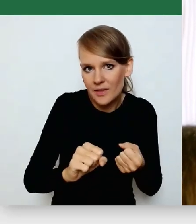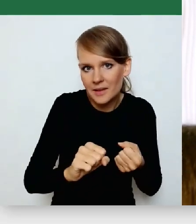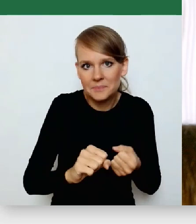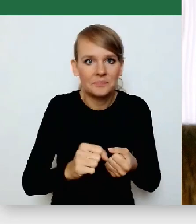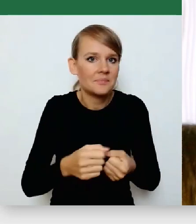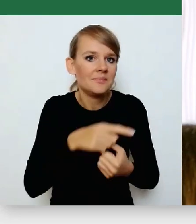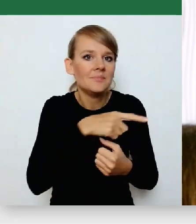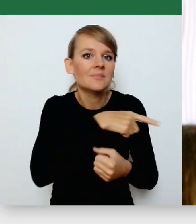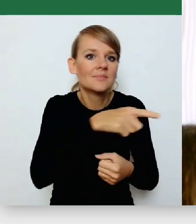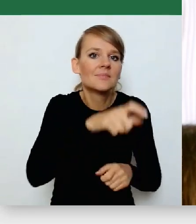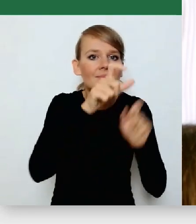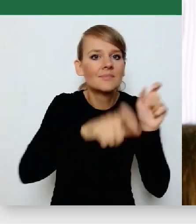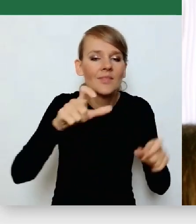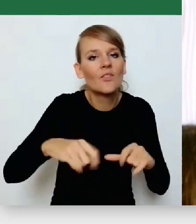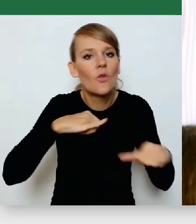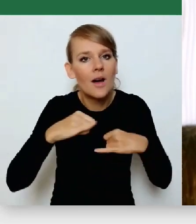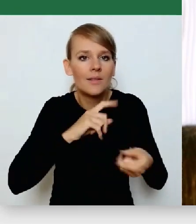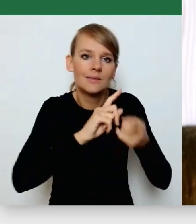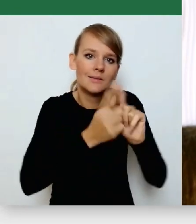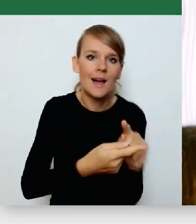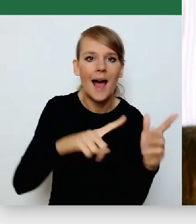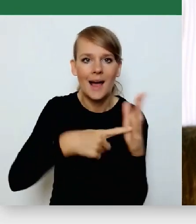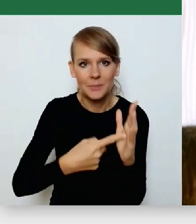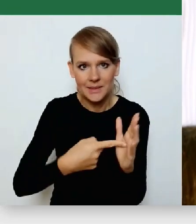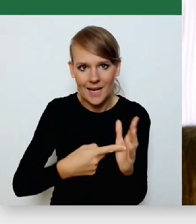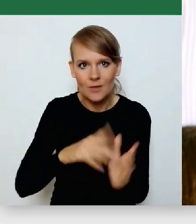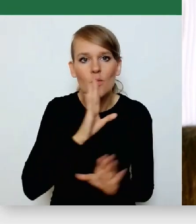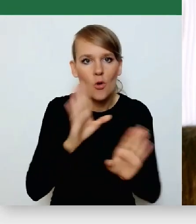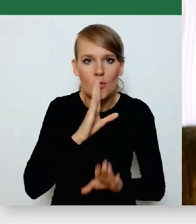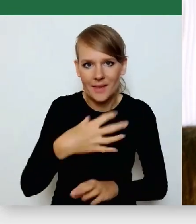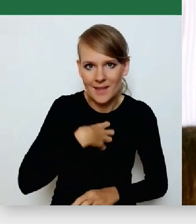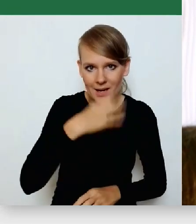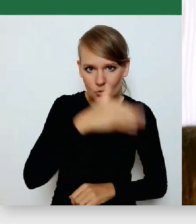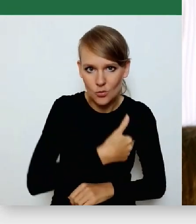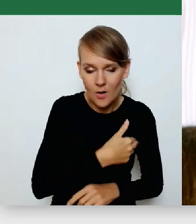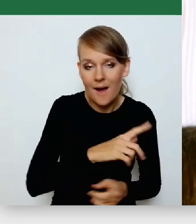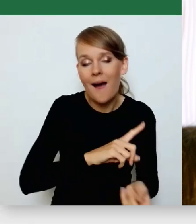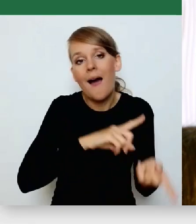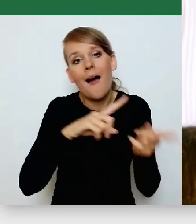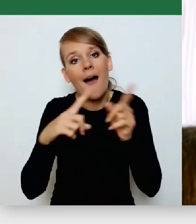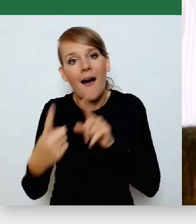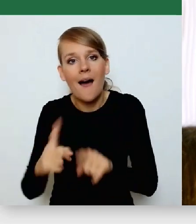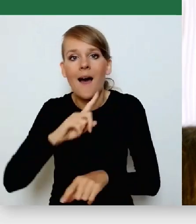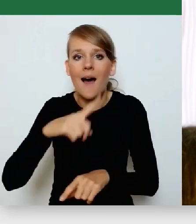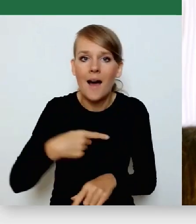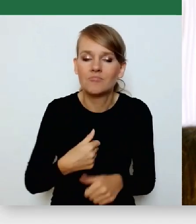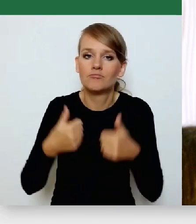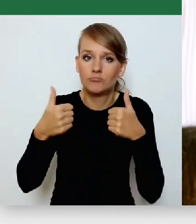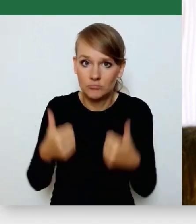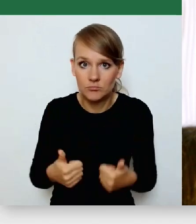zwłodarzy, administratorów, tak jak się próbuje to robić z dyrektorów szkół, albo właśnie stop, czy znajdziemy ten moment, siłę, żeby stać się